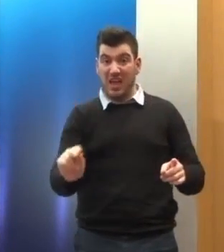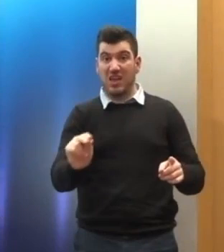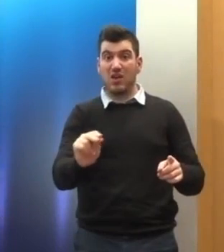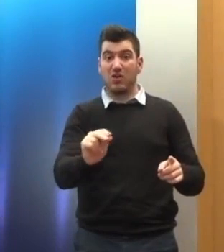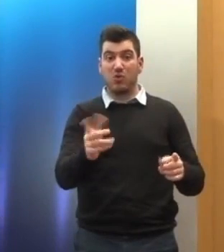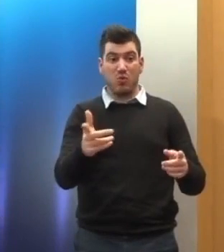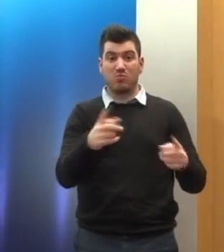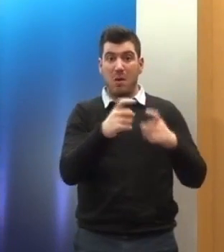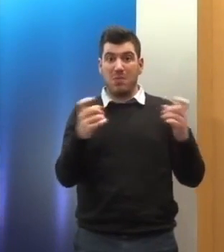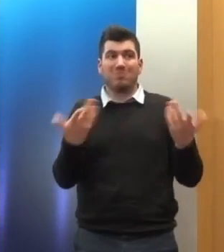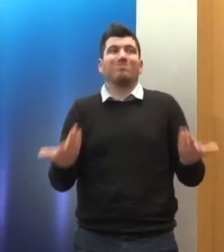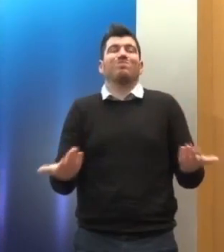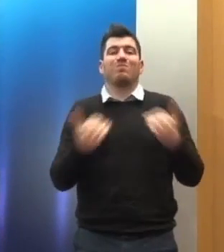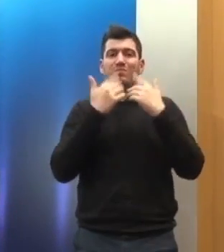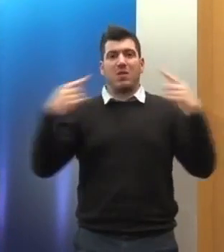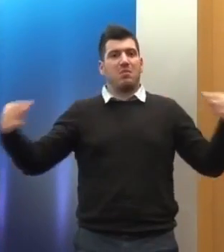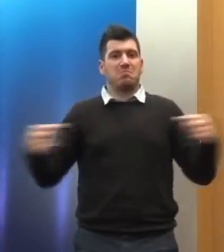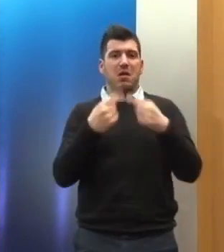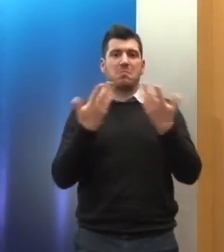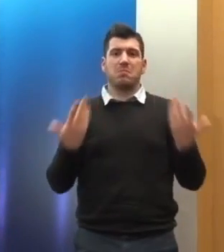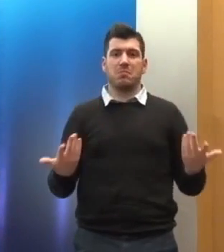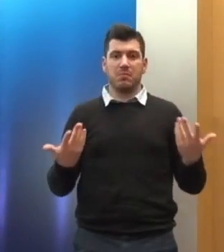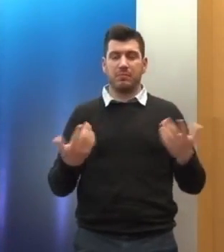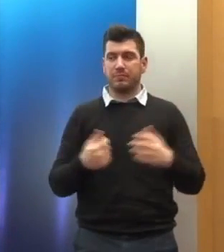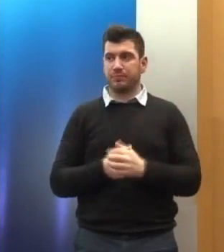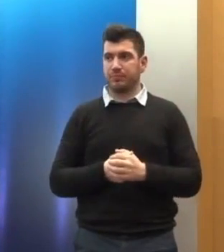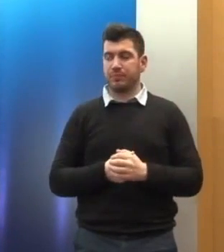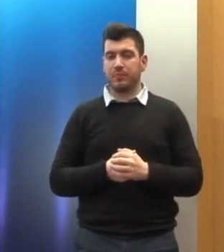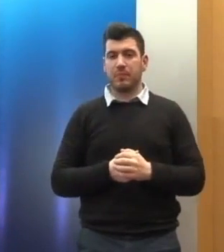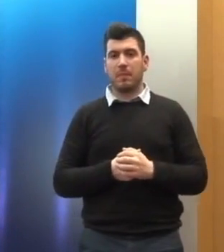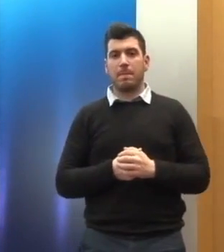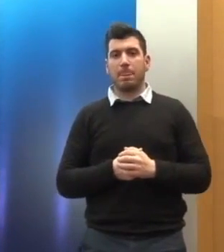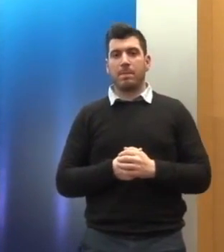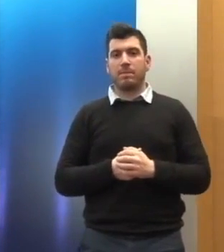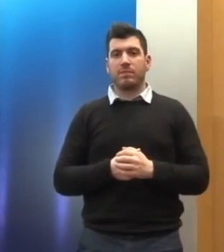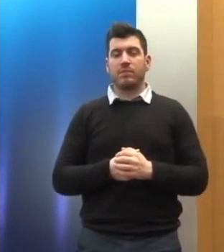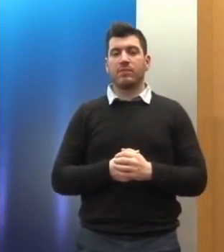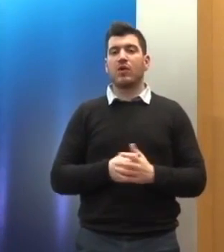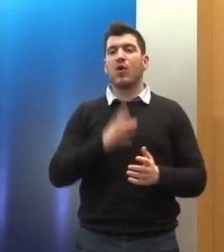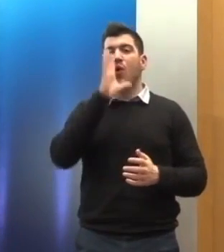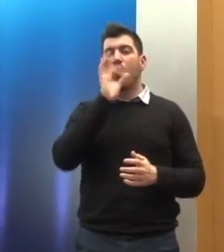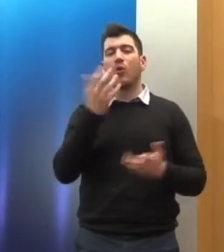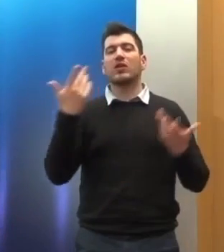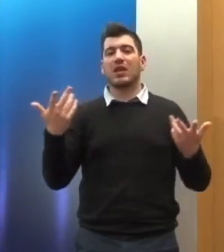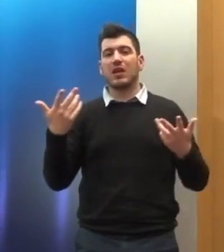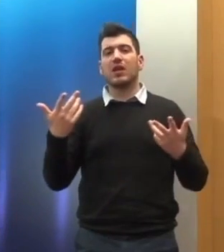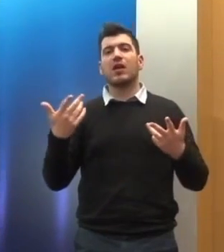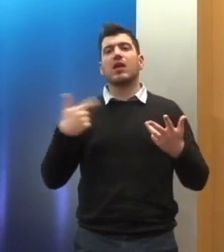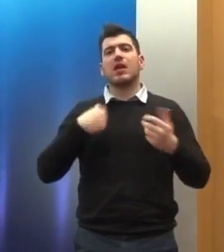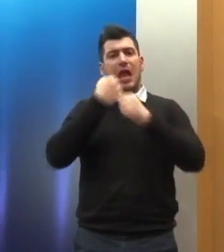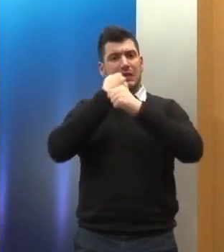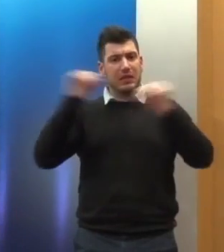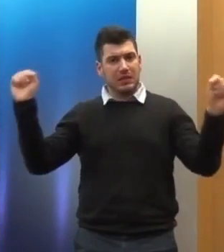αλαθρεμπορίας δεν παρουσιάζει πρόβλημα γιατί διότι η αρχή της ανεξαρτήσεως των δικαιοδοσιών είναι νομικά καθοκυρωμένη,